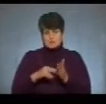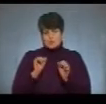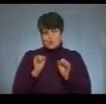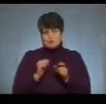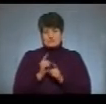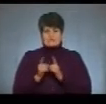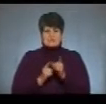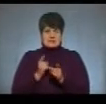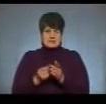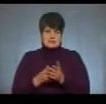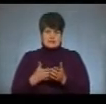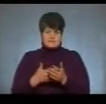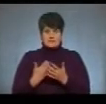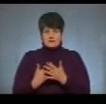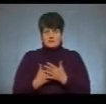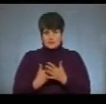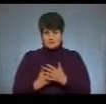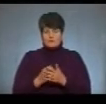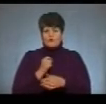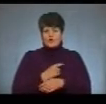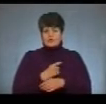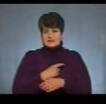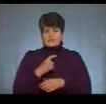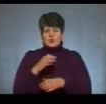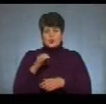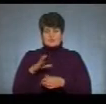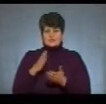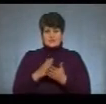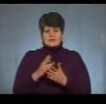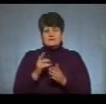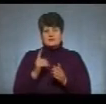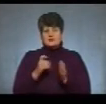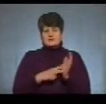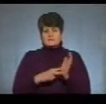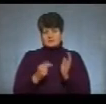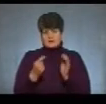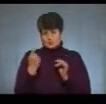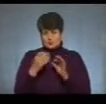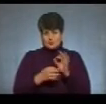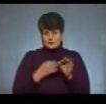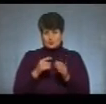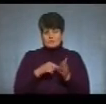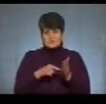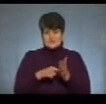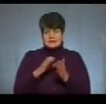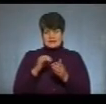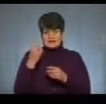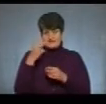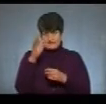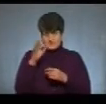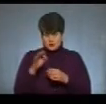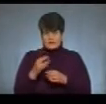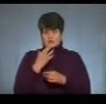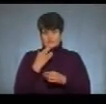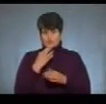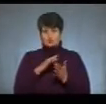змінитися ці. Наприклад, навіть в Одесі є гостел із ціною 70 гривень за добу. Якщо на міській сесії проголосують за 2% для іноземного